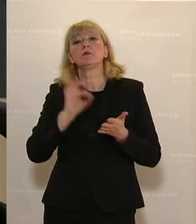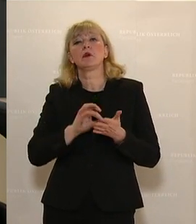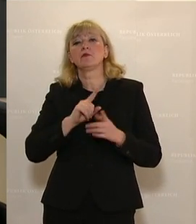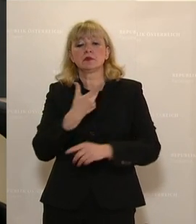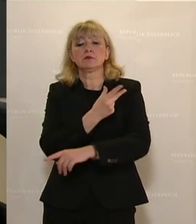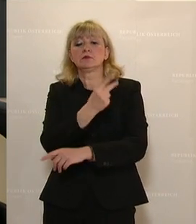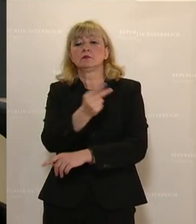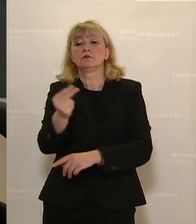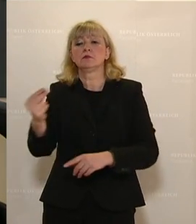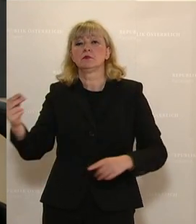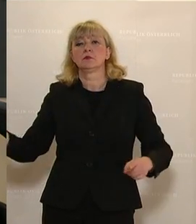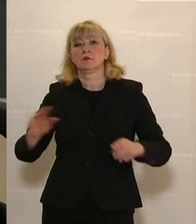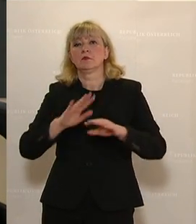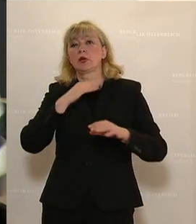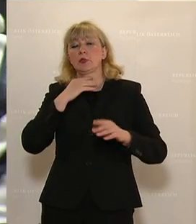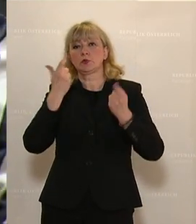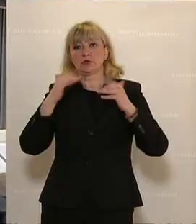ausreichend hoch ist. Vielen